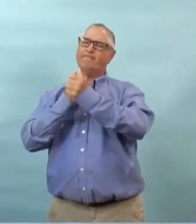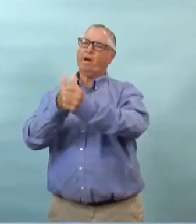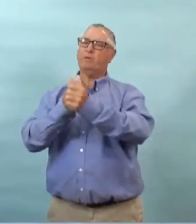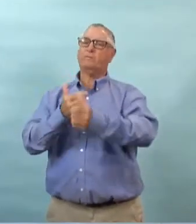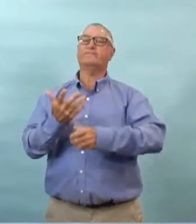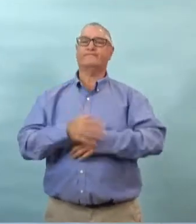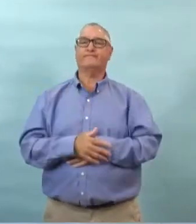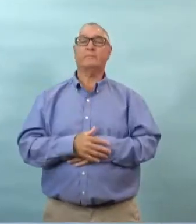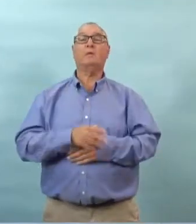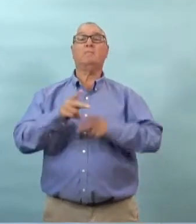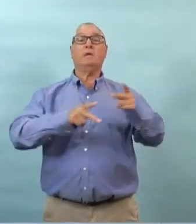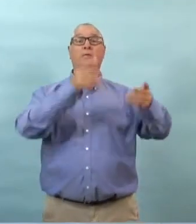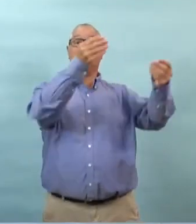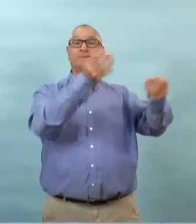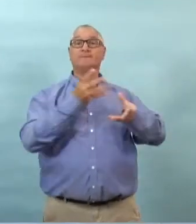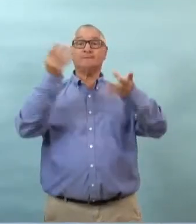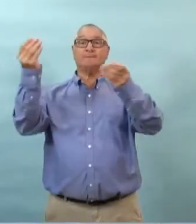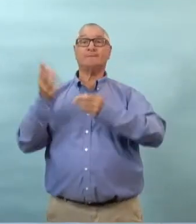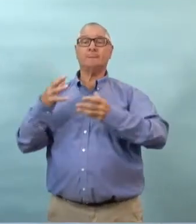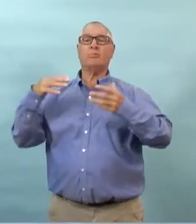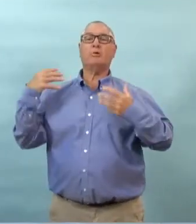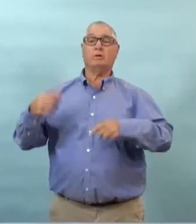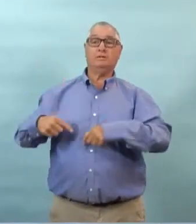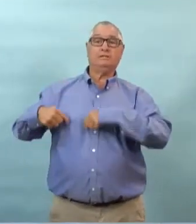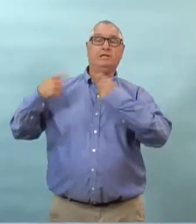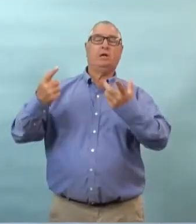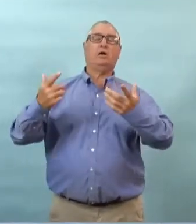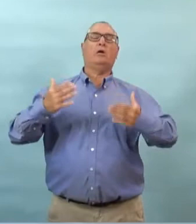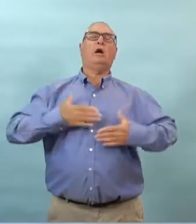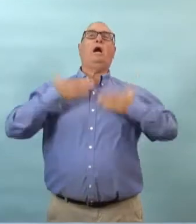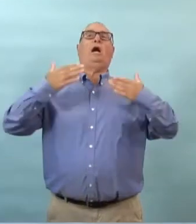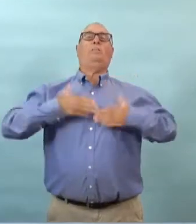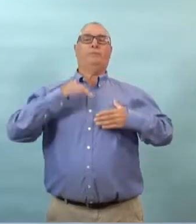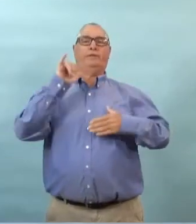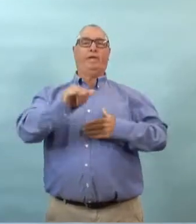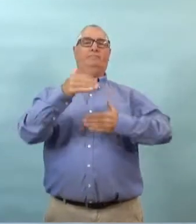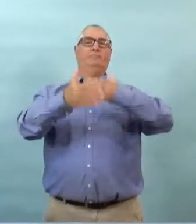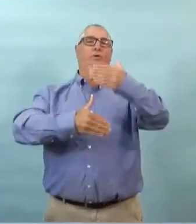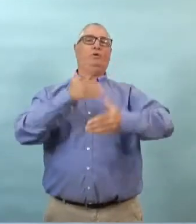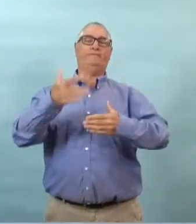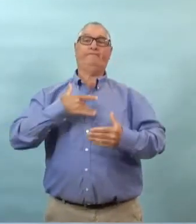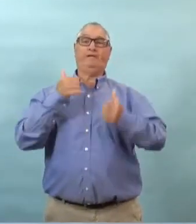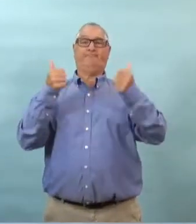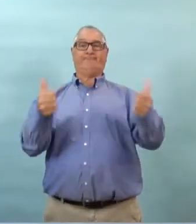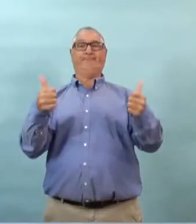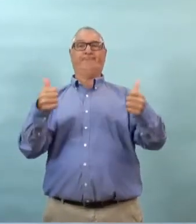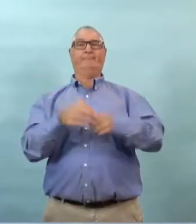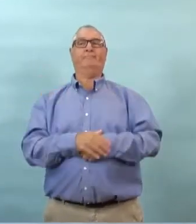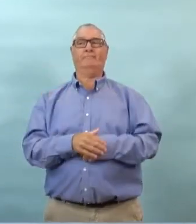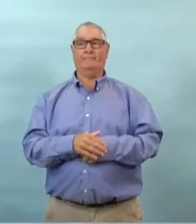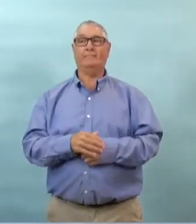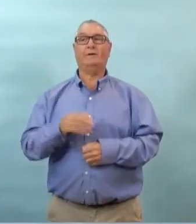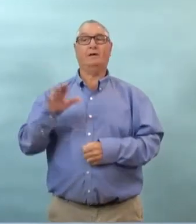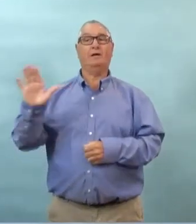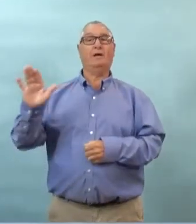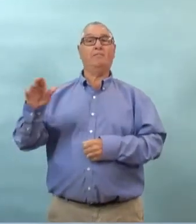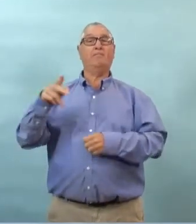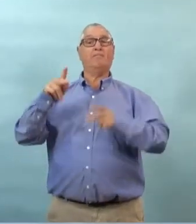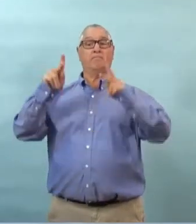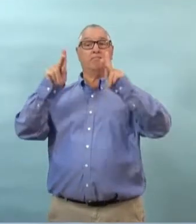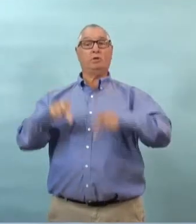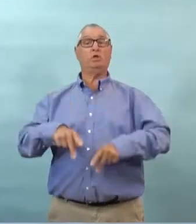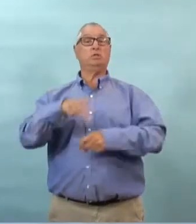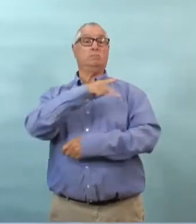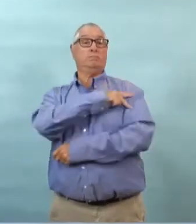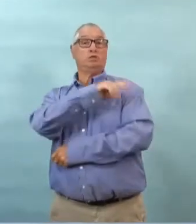de certaines restrictions dans les foyers de soins personnel nous croyons que cette capacité de désigner deux personnes comme fournisseurs de